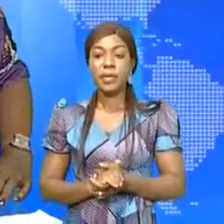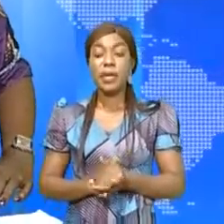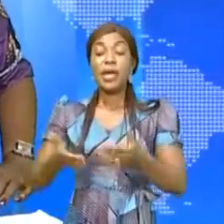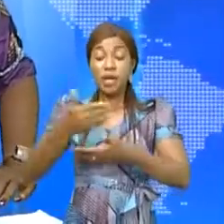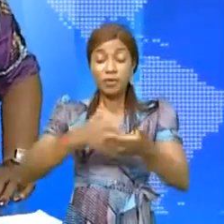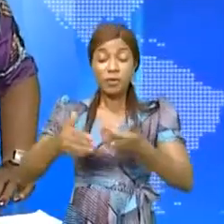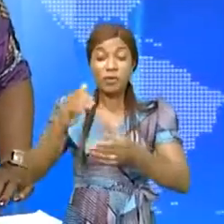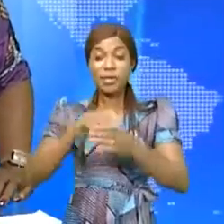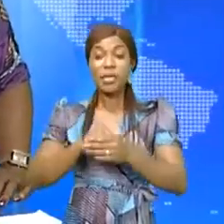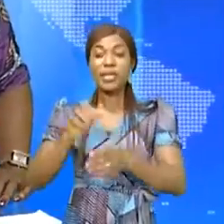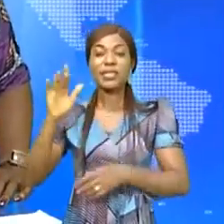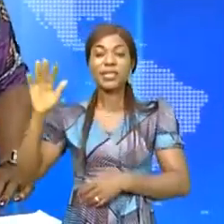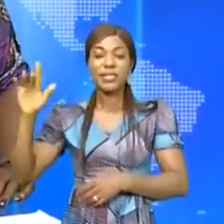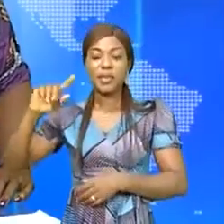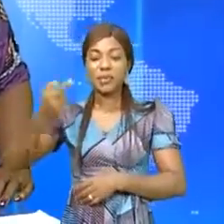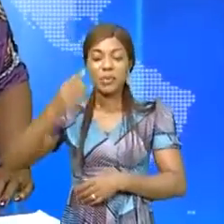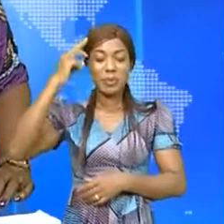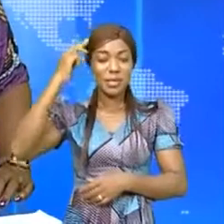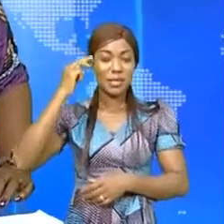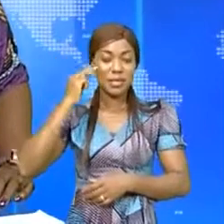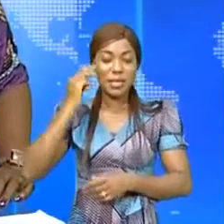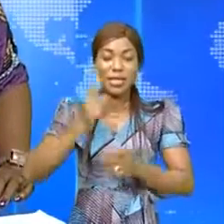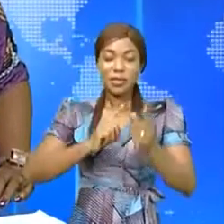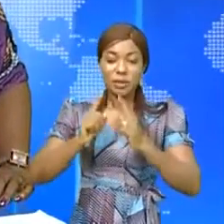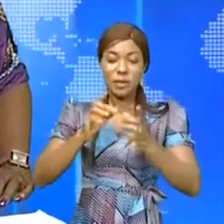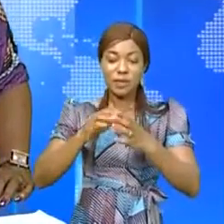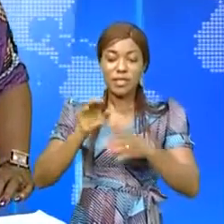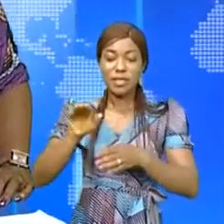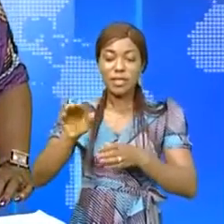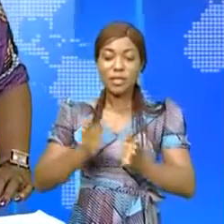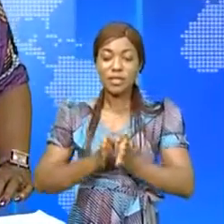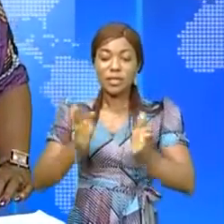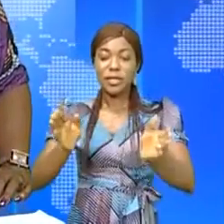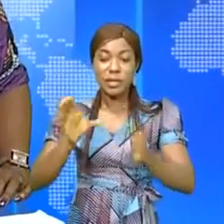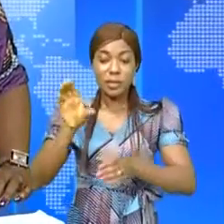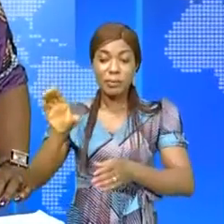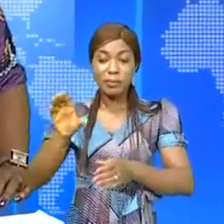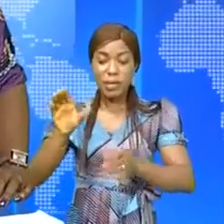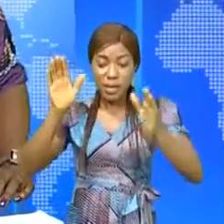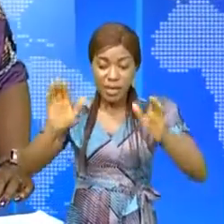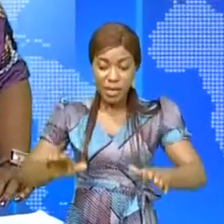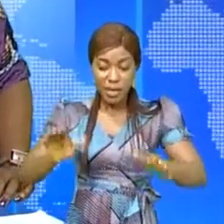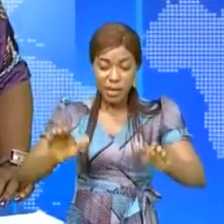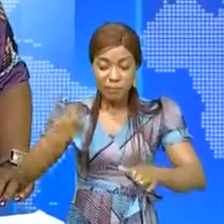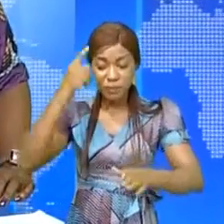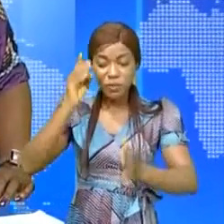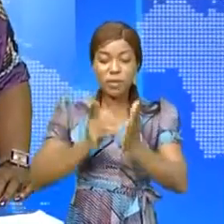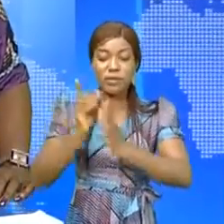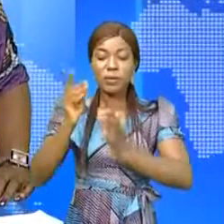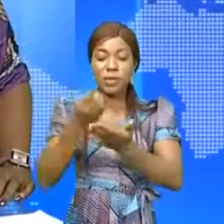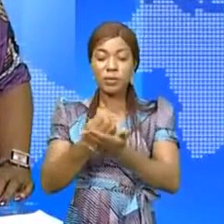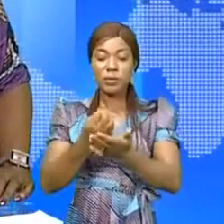Revenons dans la capitale où le Premier ministre s'est entretenu avec le directeur général de la Banque arabe pour le développement économique en Afrique